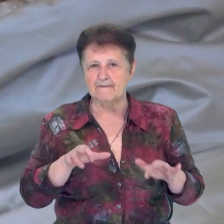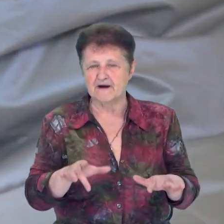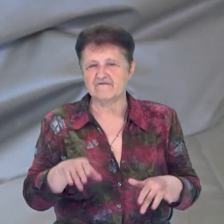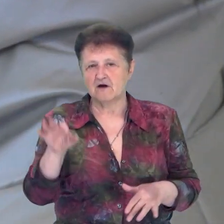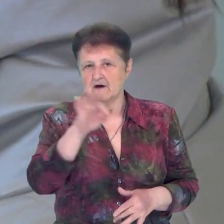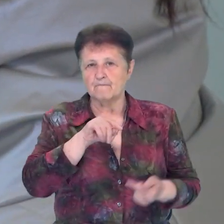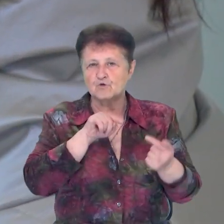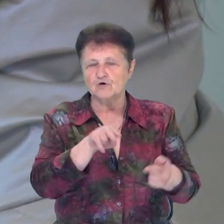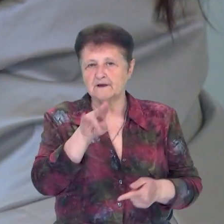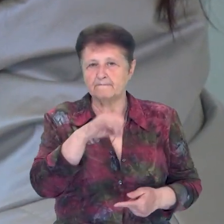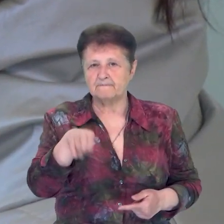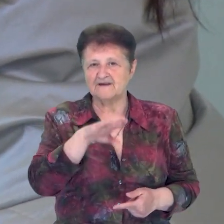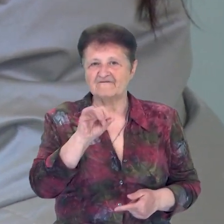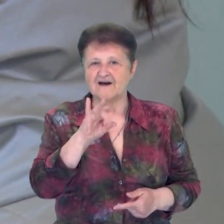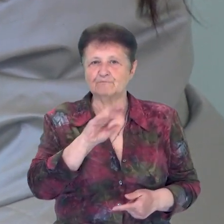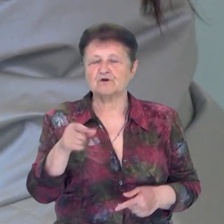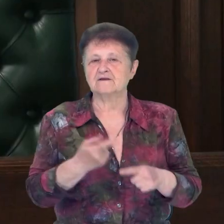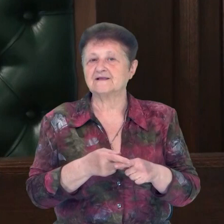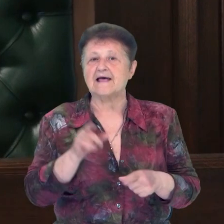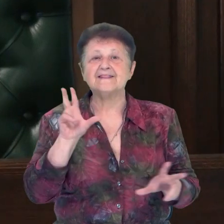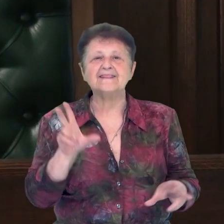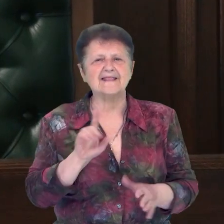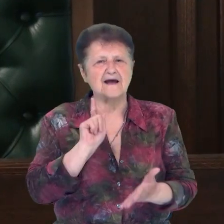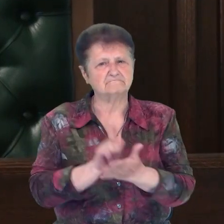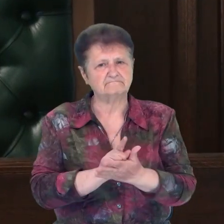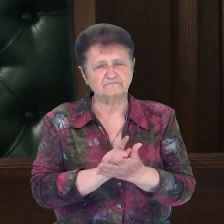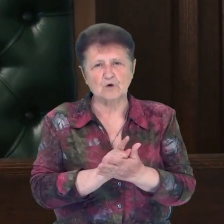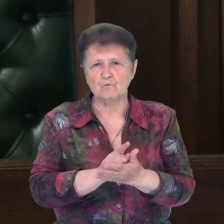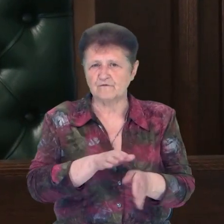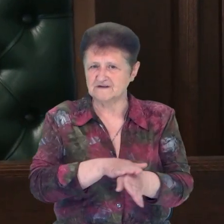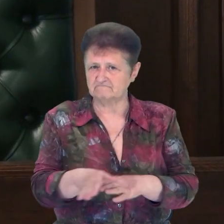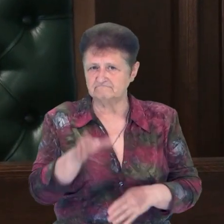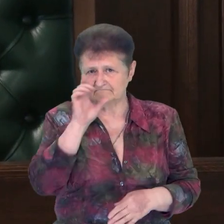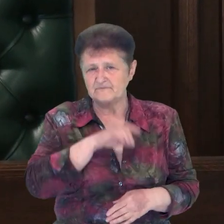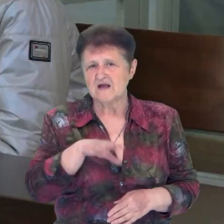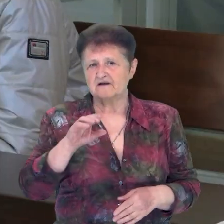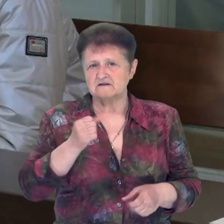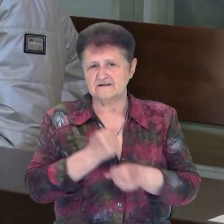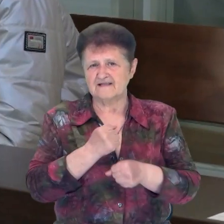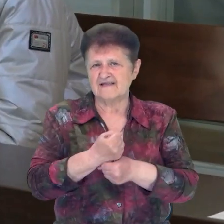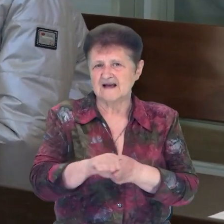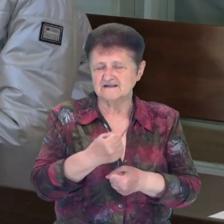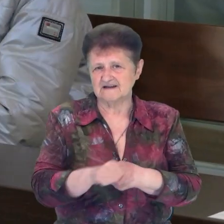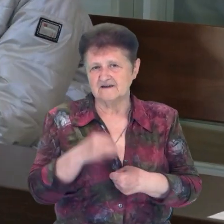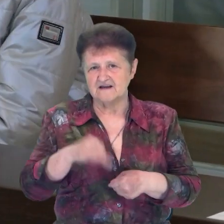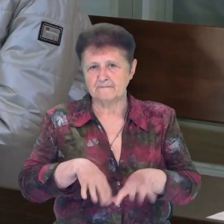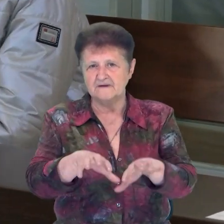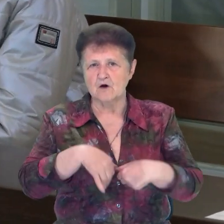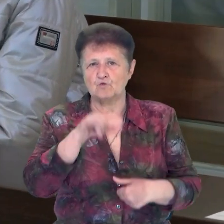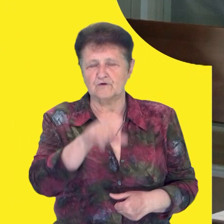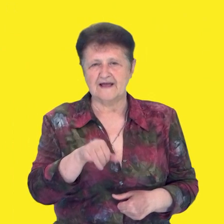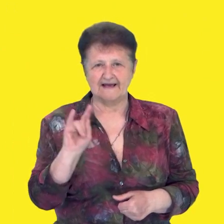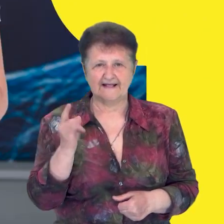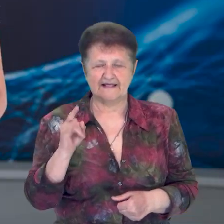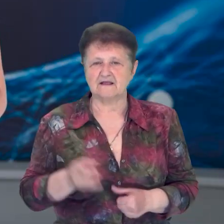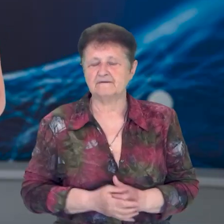проти Підвербної. За неналежне виконання батьківських обов'язків, вчинення домашнього насильства та провідібрання у неї дитини.